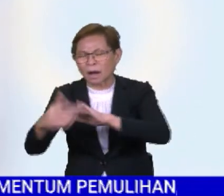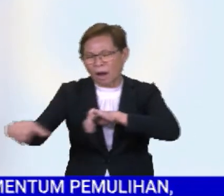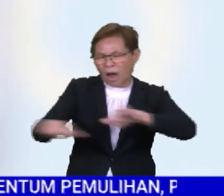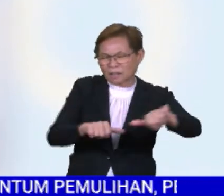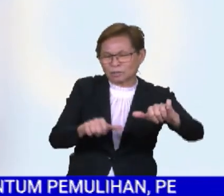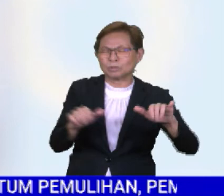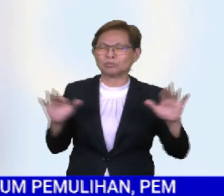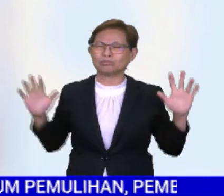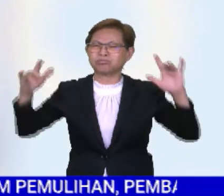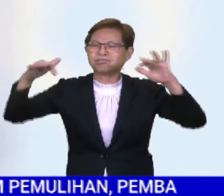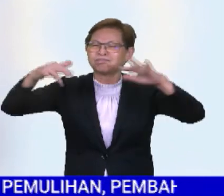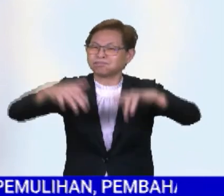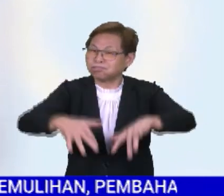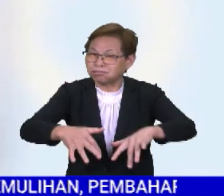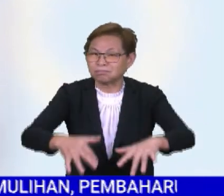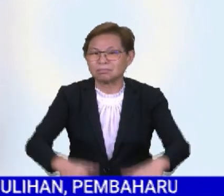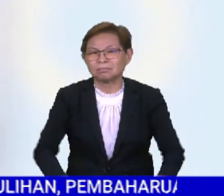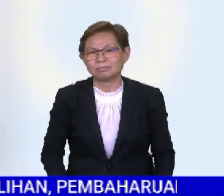berkumpulan.